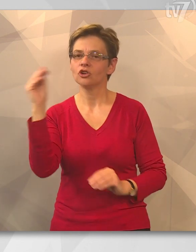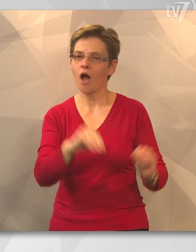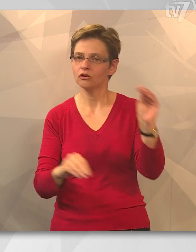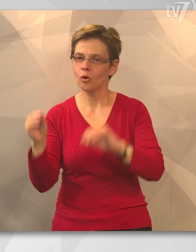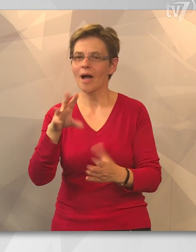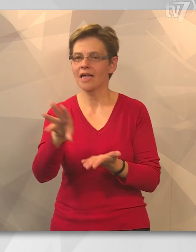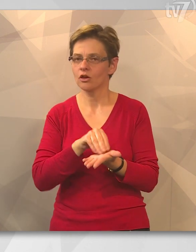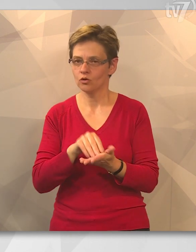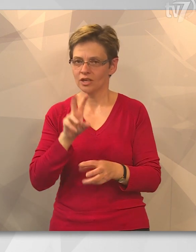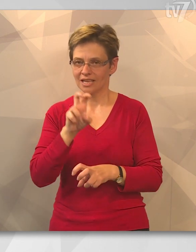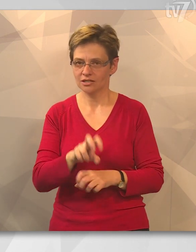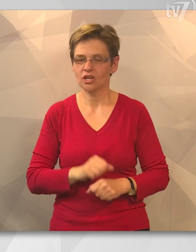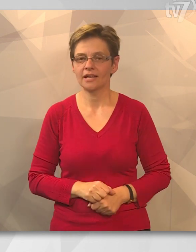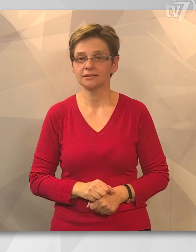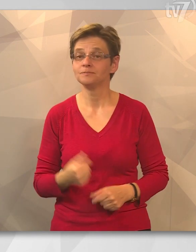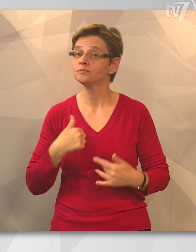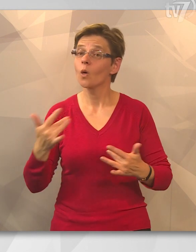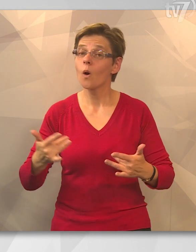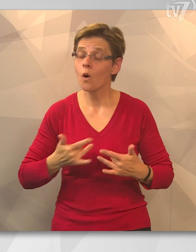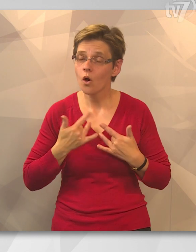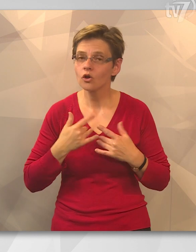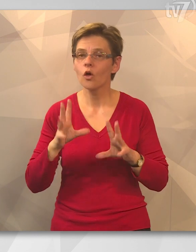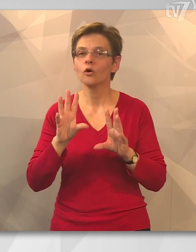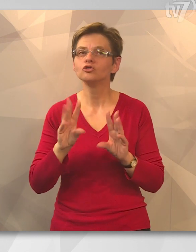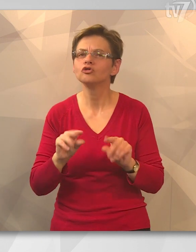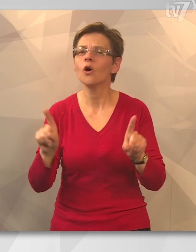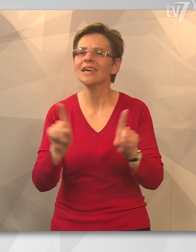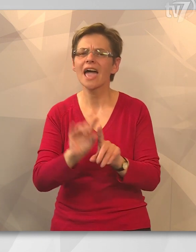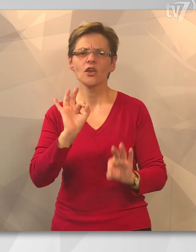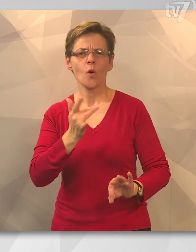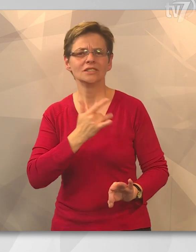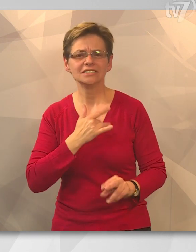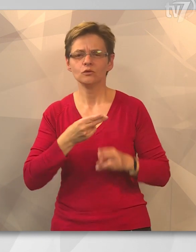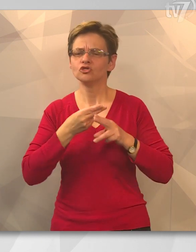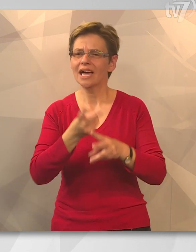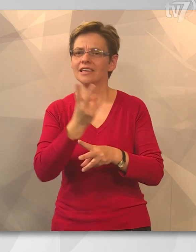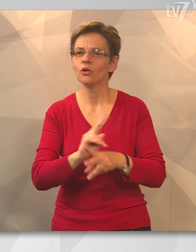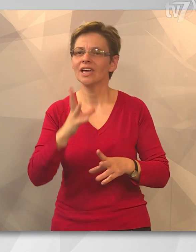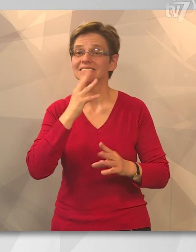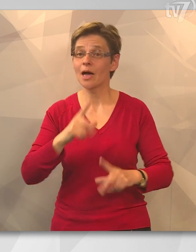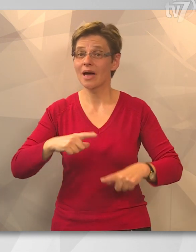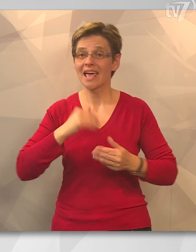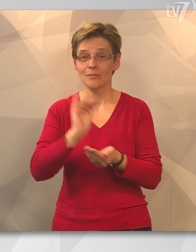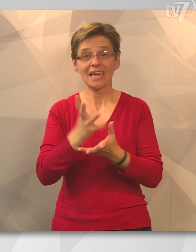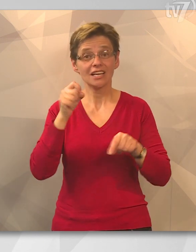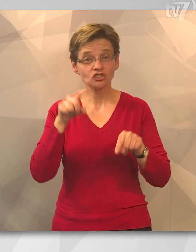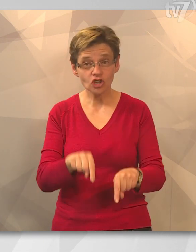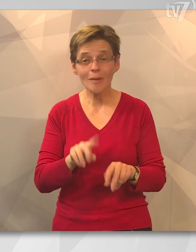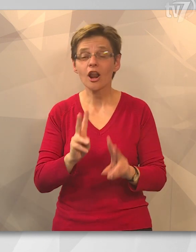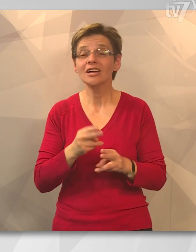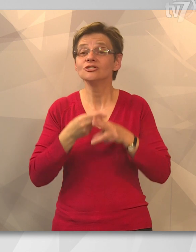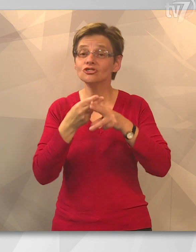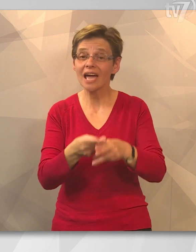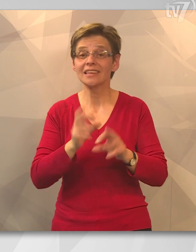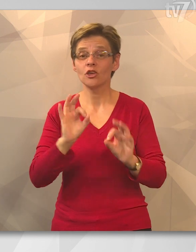hozzá pénzadományjal a gyűjtéshez. Örülök annak, hogy ilyen sok jószívű segítőkész ember él Békés Csabán, aki